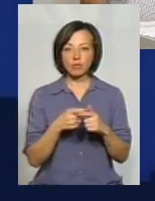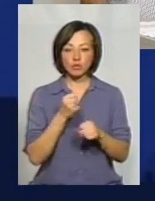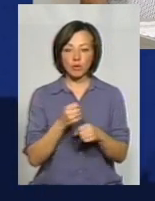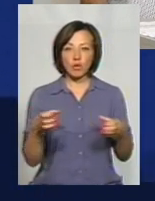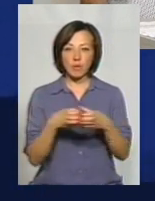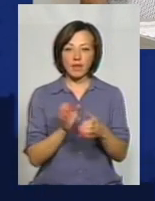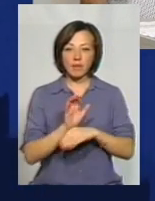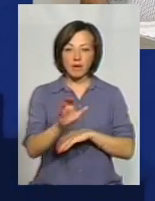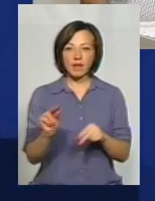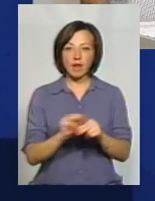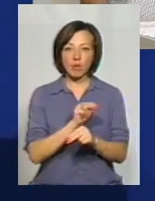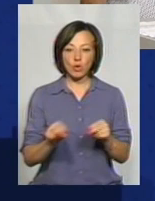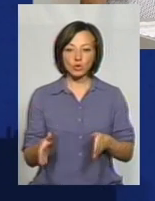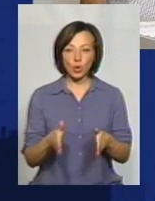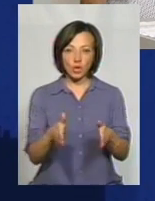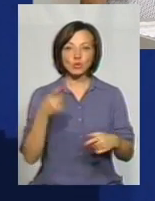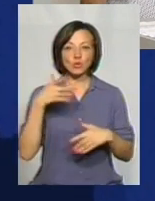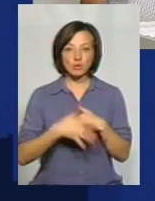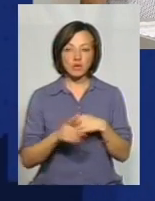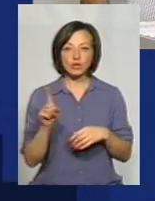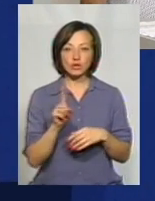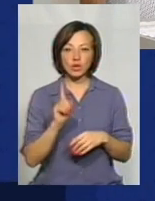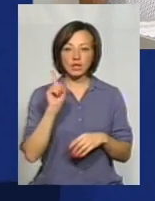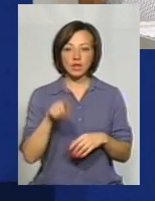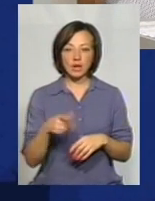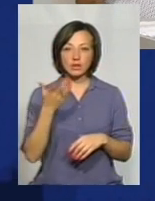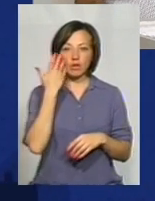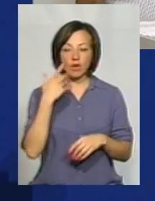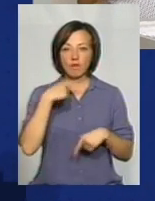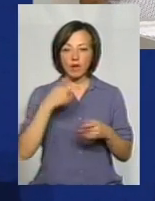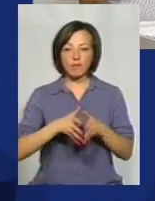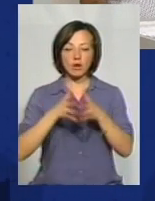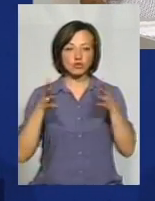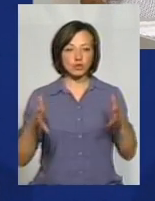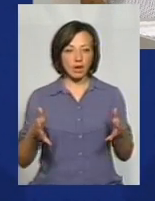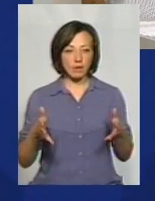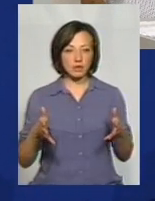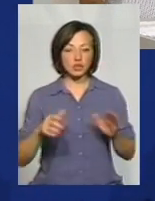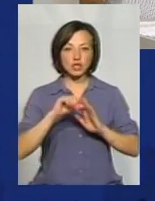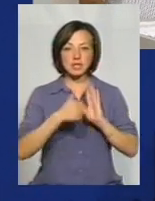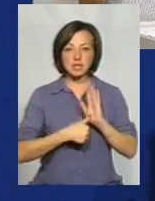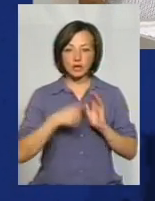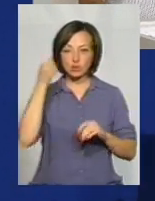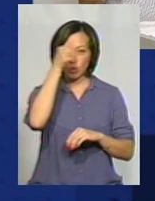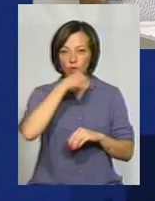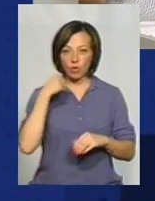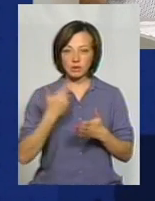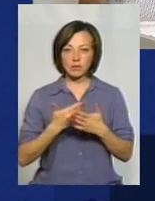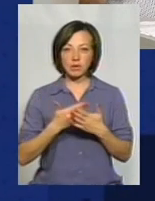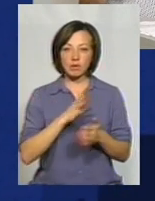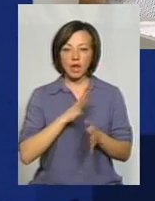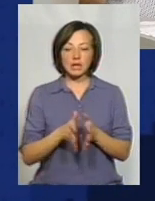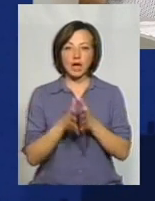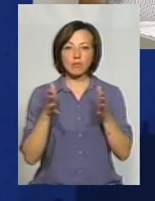направляли на ремонт доріг. Зрозуміло, що навіть якщо говорити в масштабах 2016 року, здається, це була